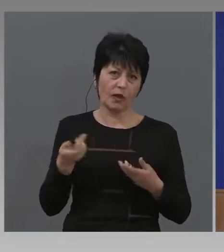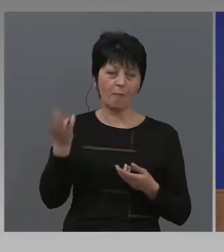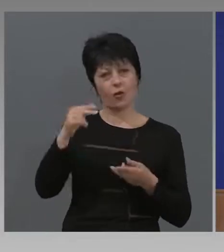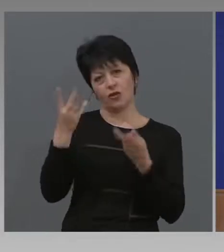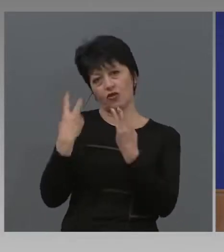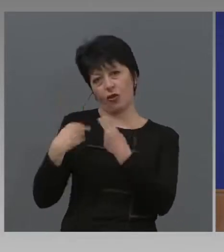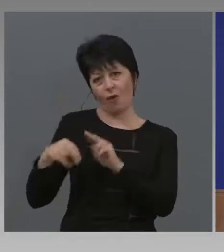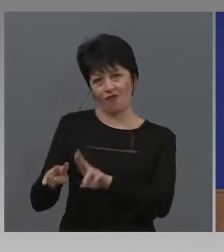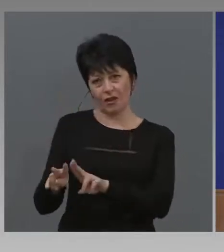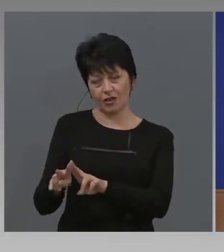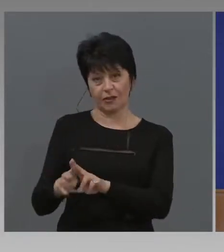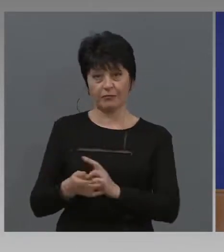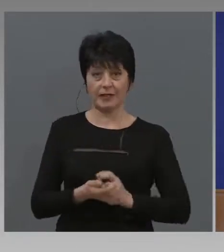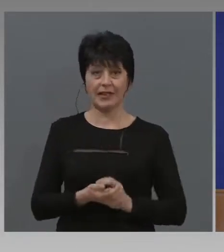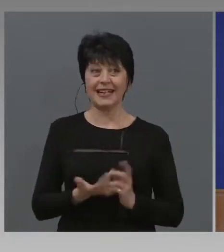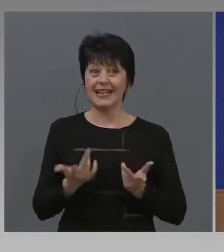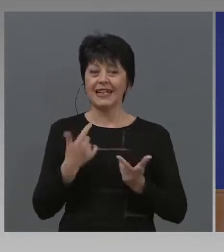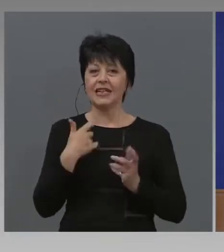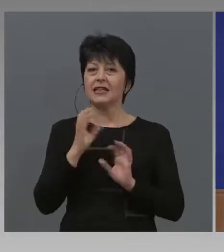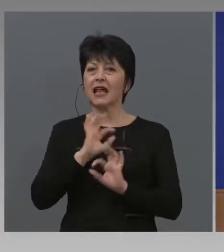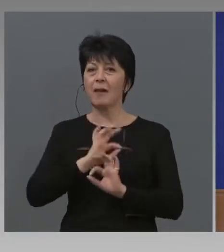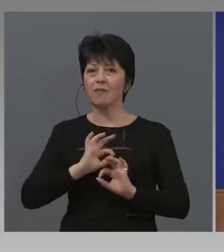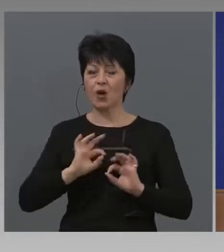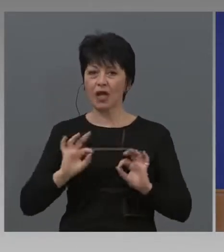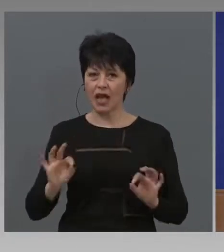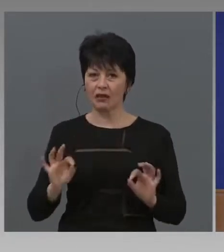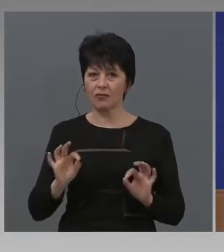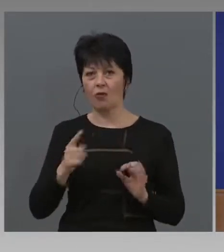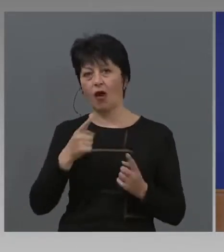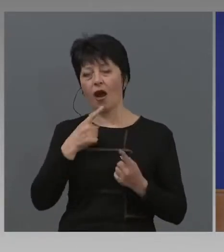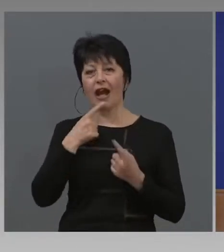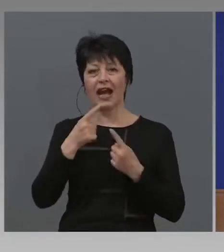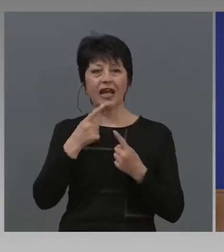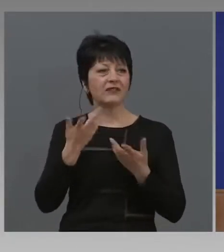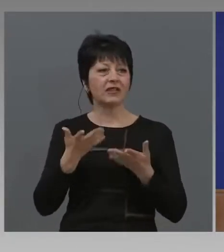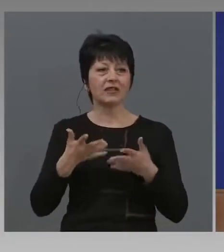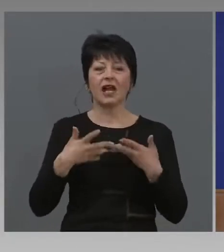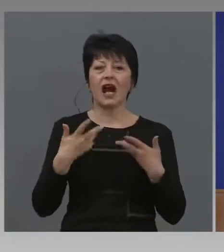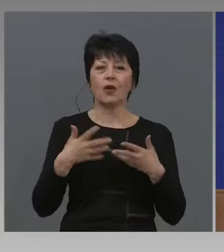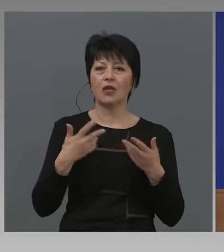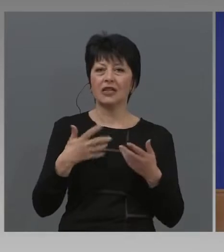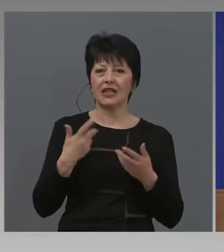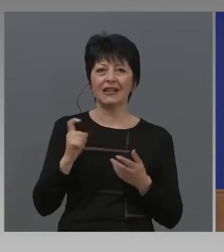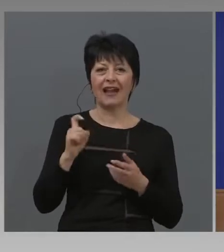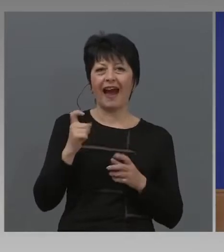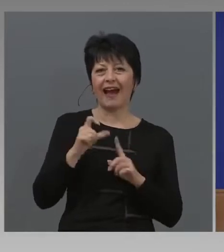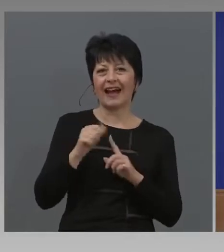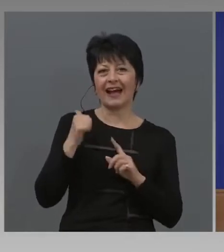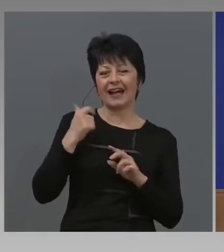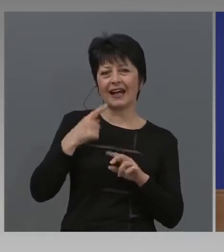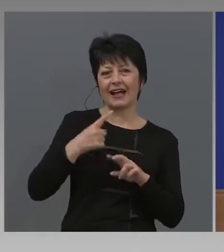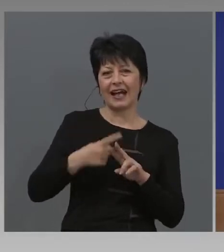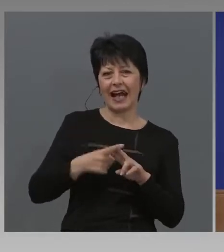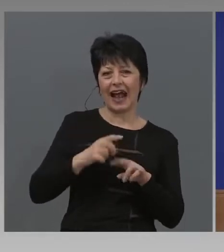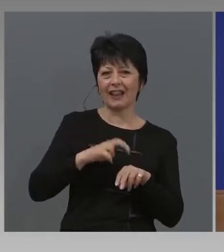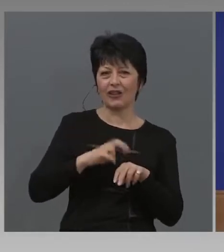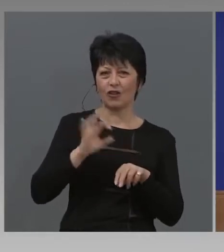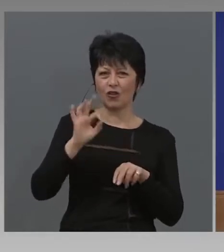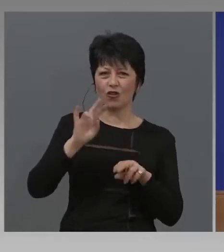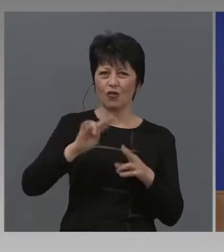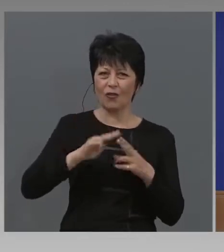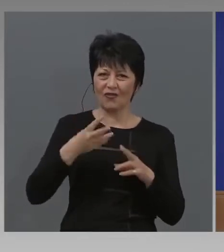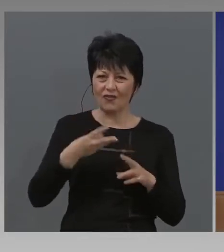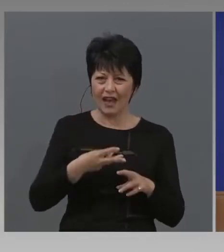И за да стане по-ясно, казват, ако искате грандове, си направете данъците,